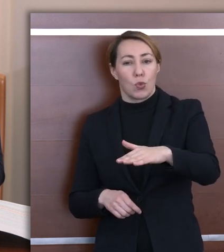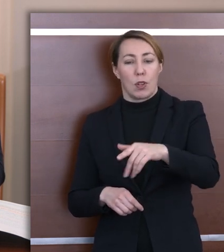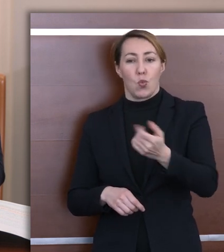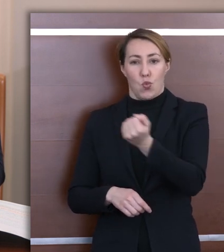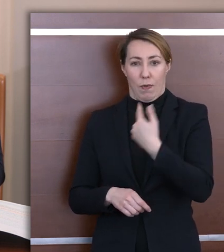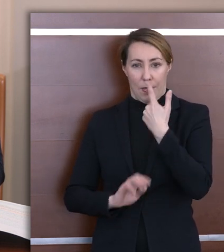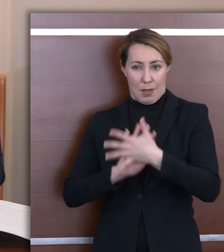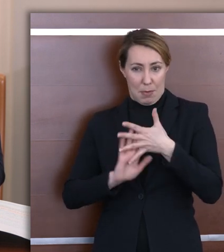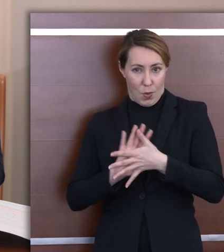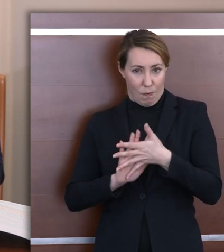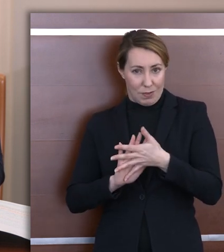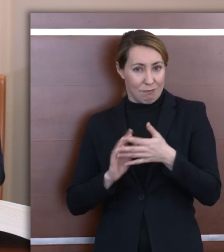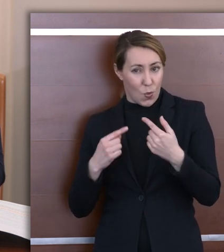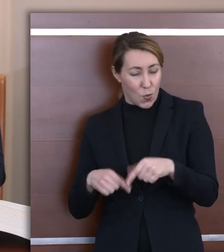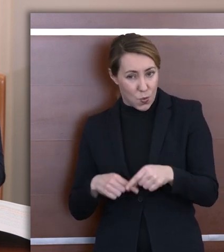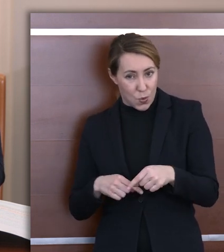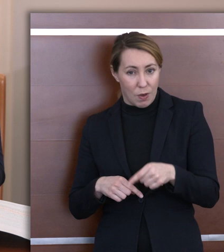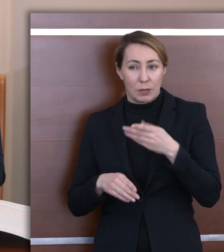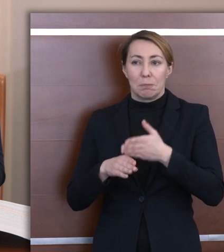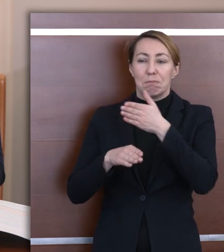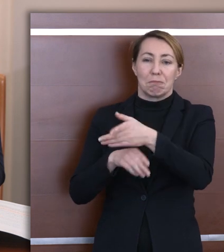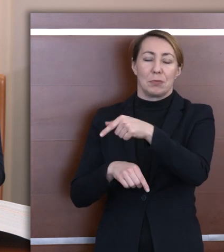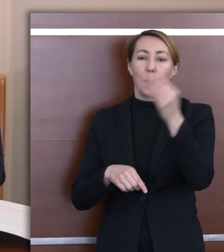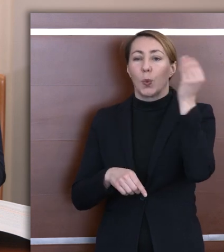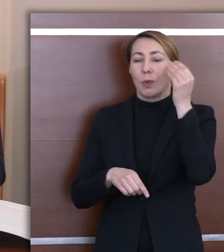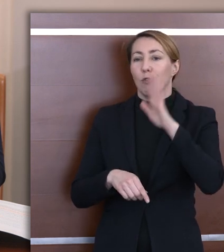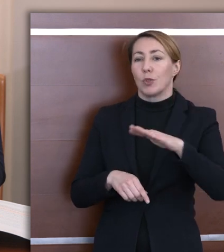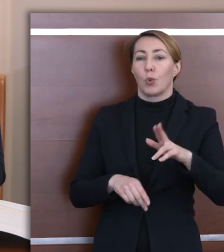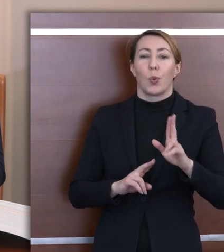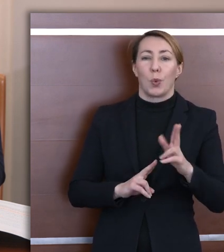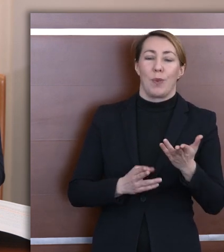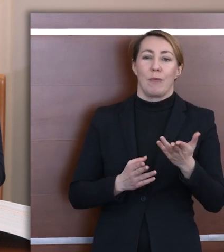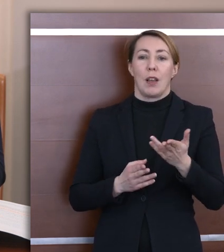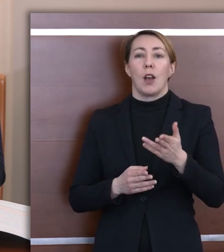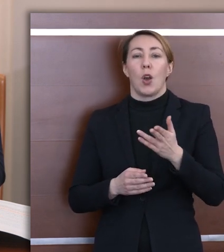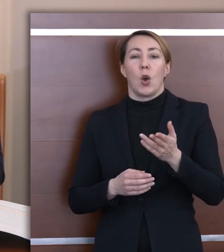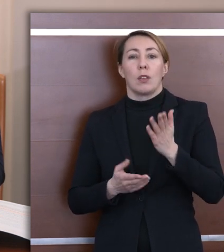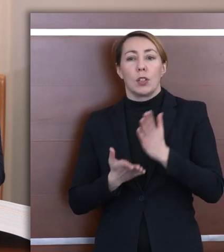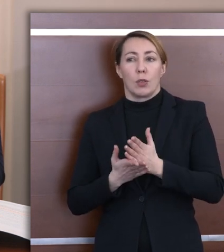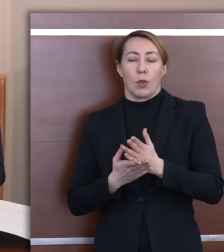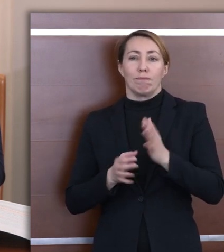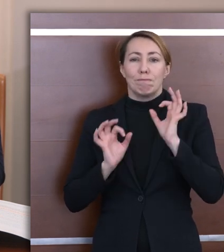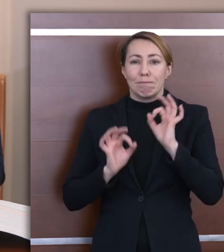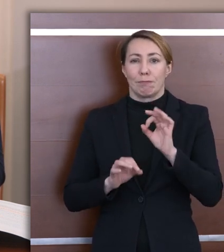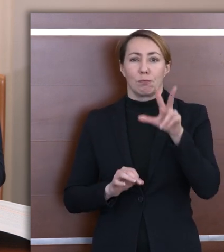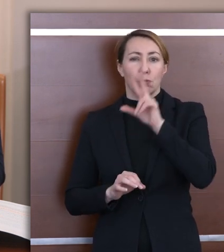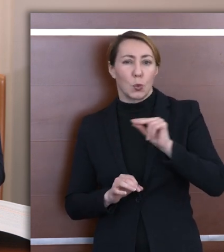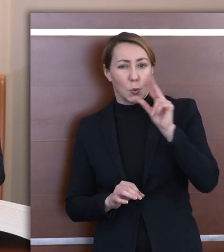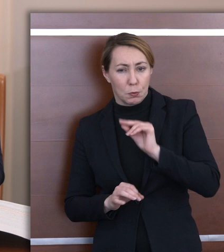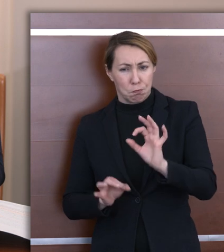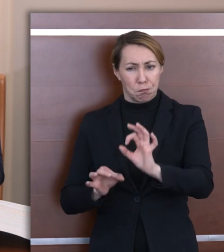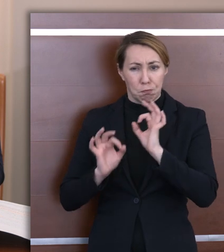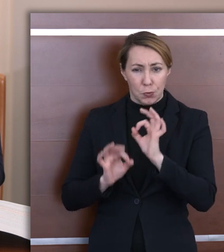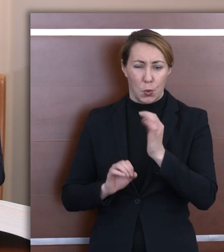migowym. Są tam dzieci, trafiają tam dzieci, uczą się tam dzieci, które posługują się na tyle sprawnie językiem polskim,